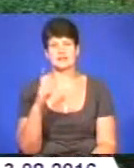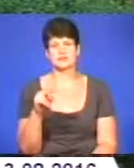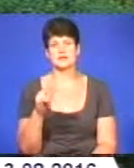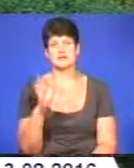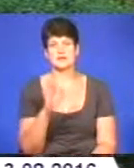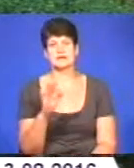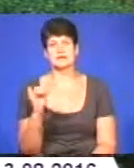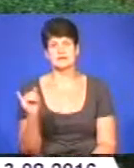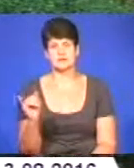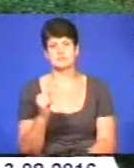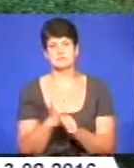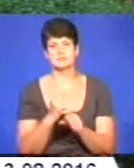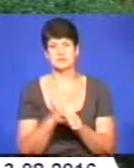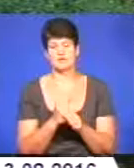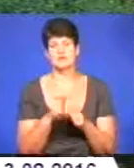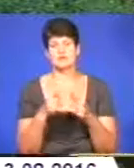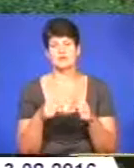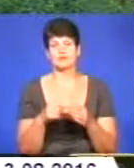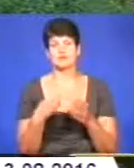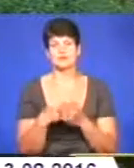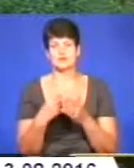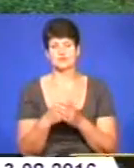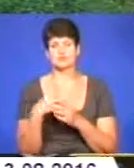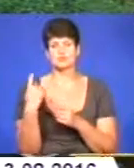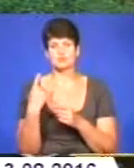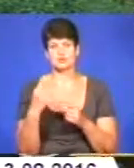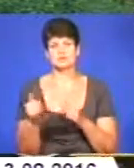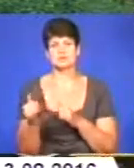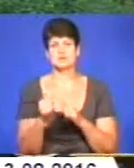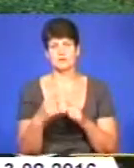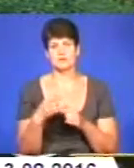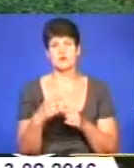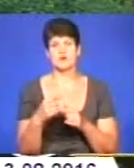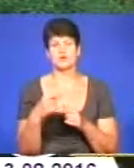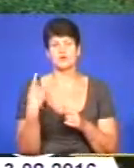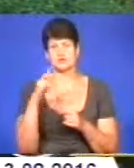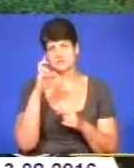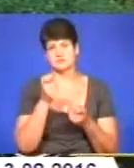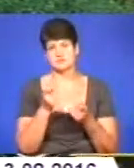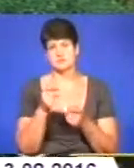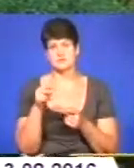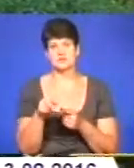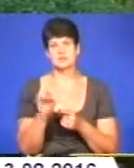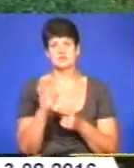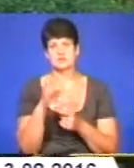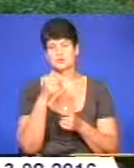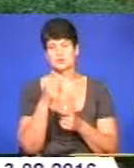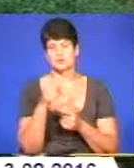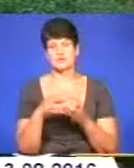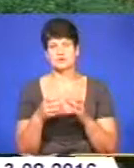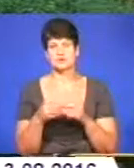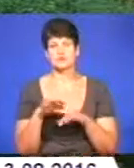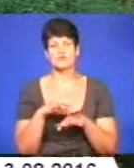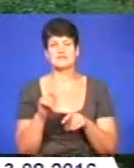посаді водія відділу фінансового господарського забезпечення апарату Тернопільської обласної державної адміністрації 2014 року. В результаті